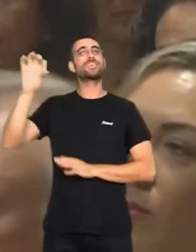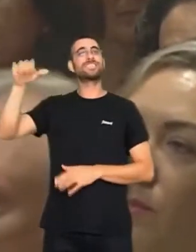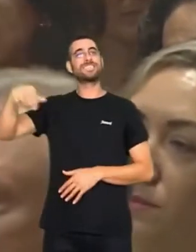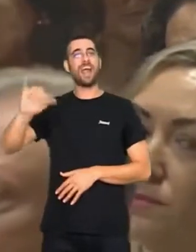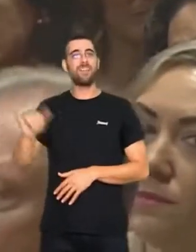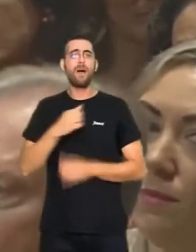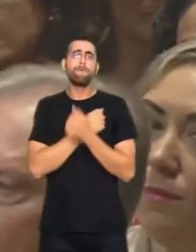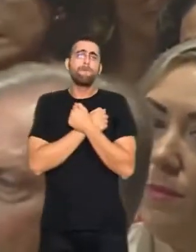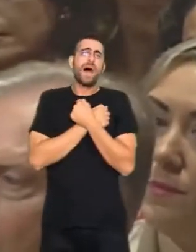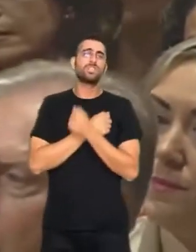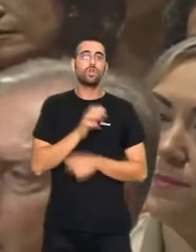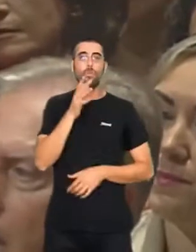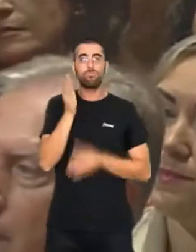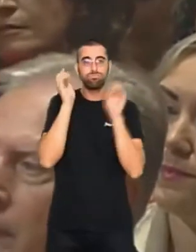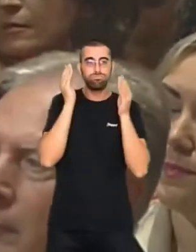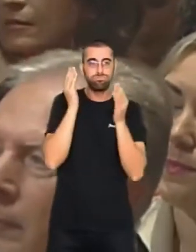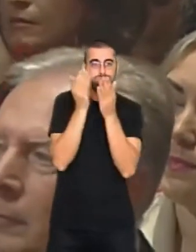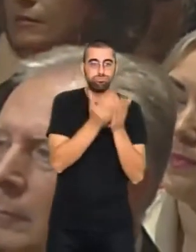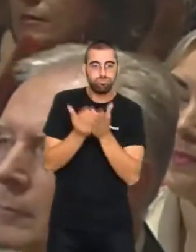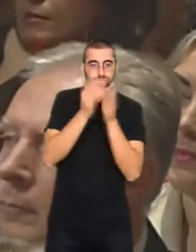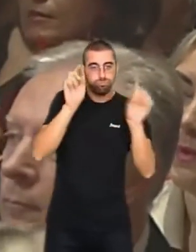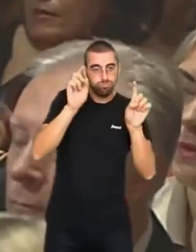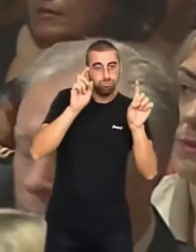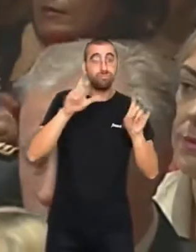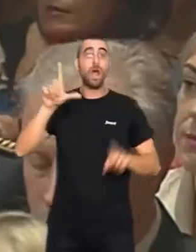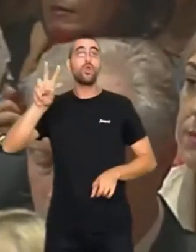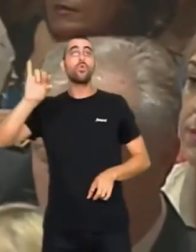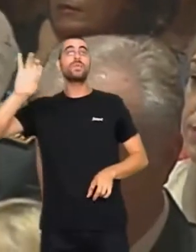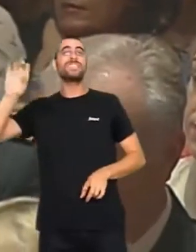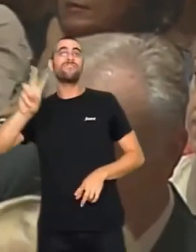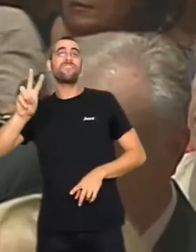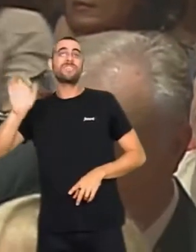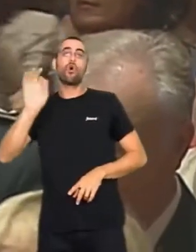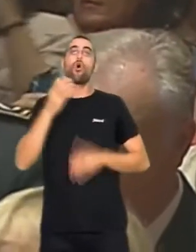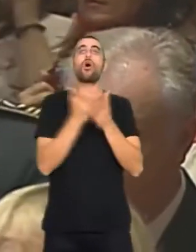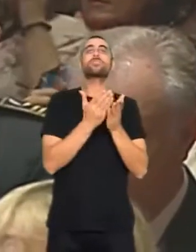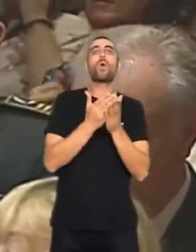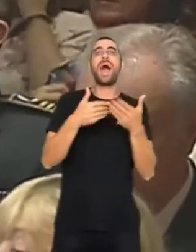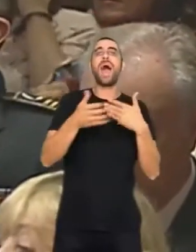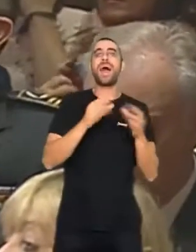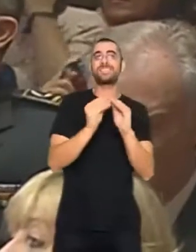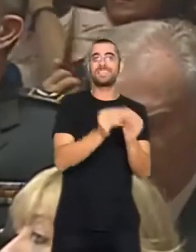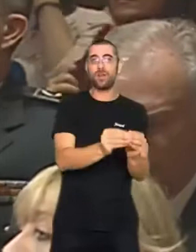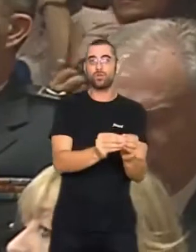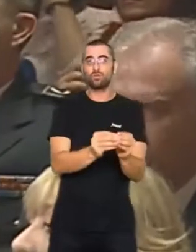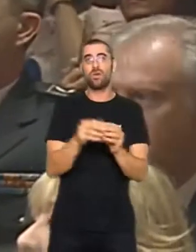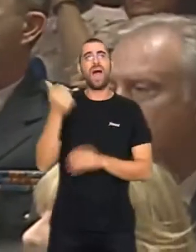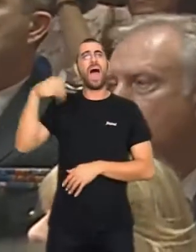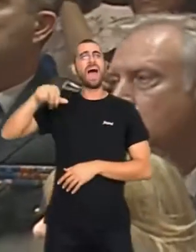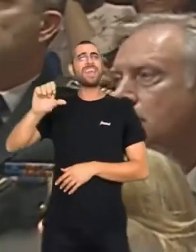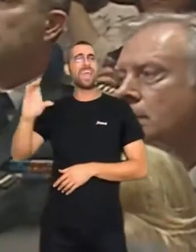per l'ensenyament, com l'Institut Lluís Vives i l'Escuela d'Artesanos. Cooperació, com a NECOP.